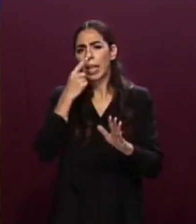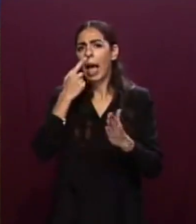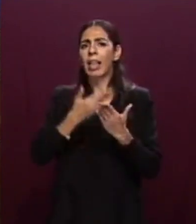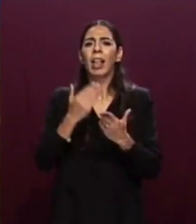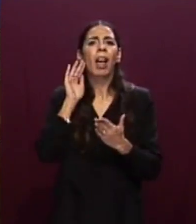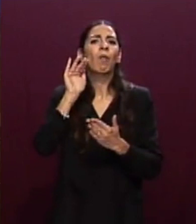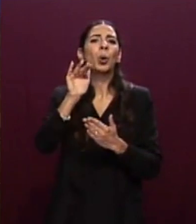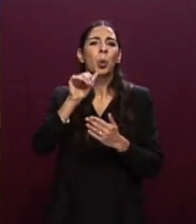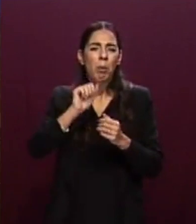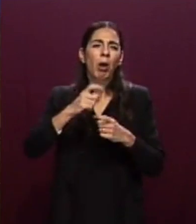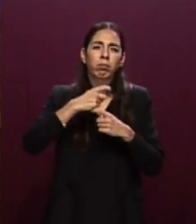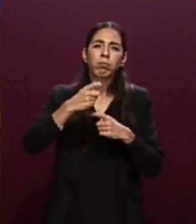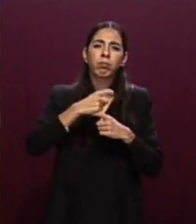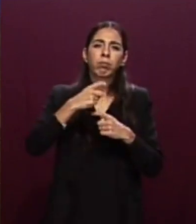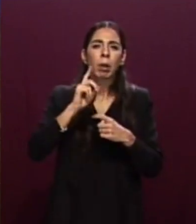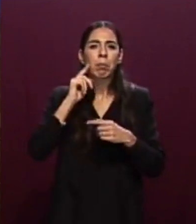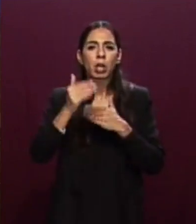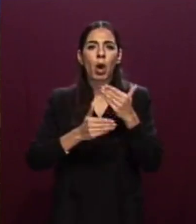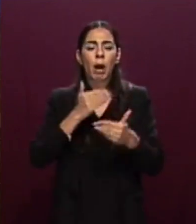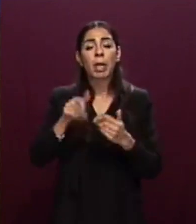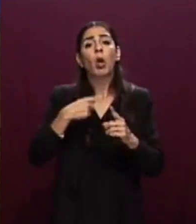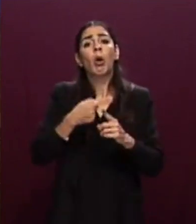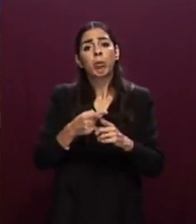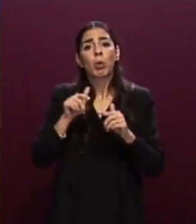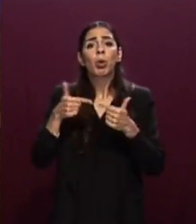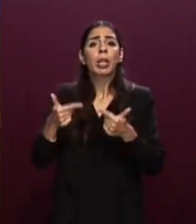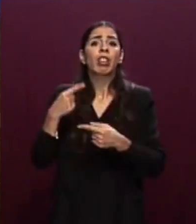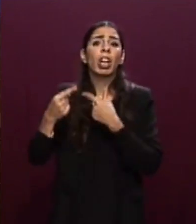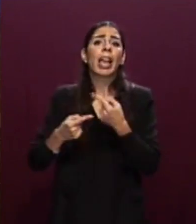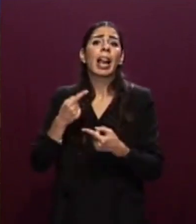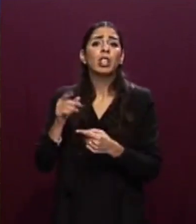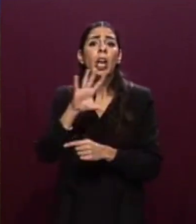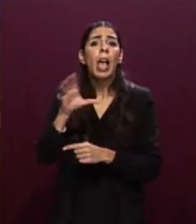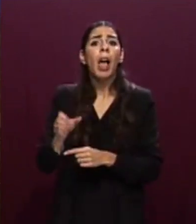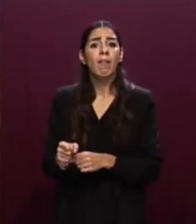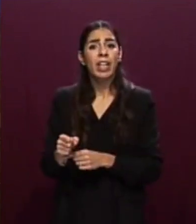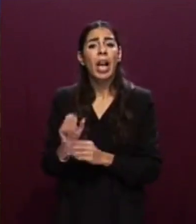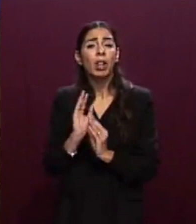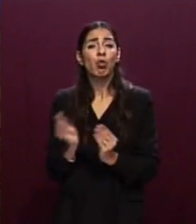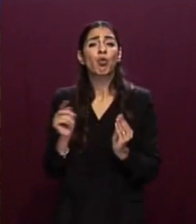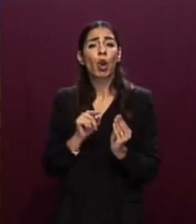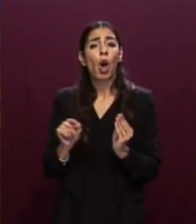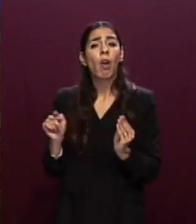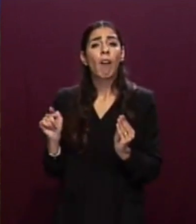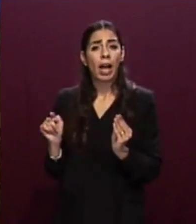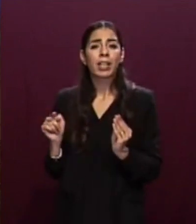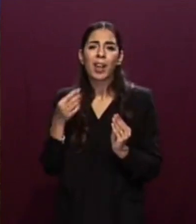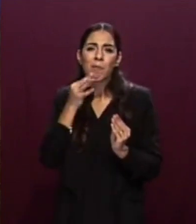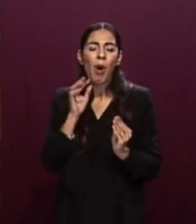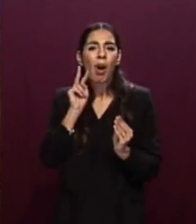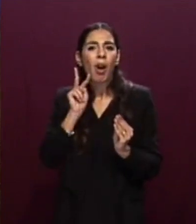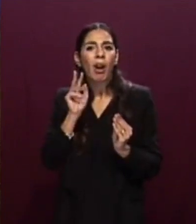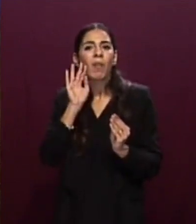assicurare la realizzazione delle speranze delle giovani generazioni africane. Sempre in coerenza con gli impegni programmatici del